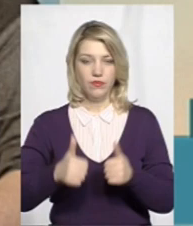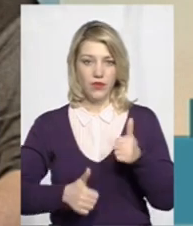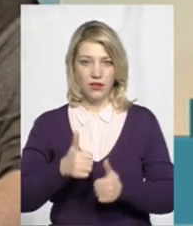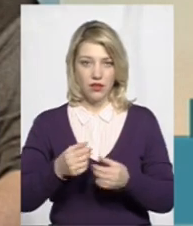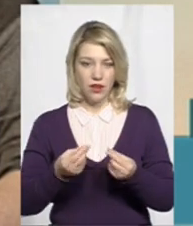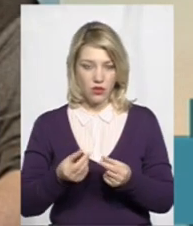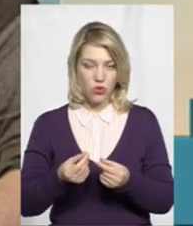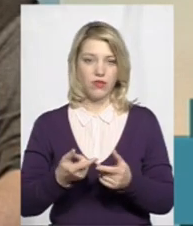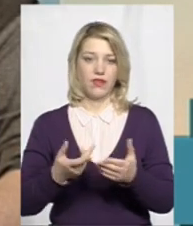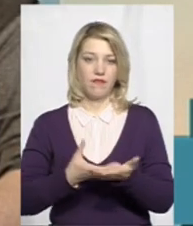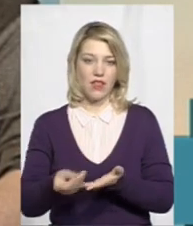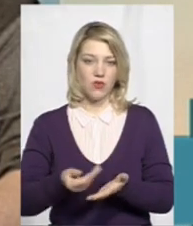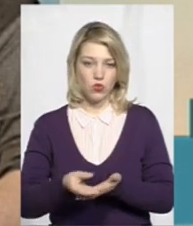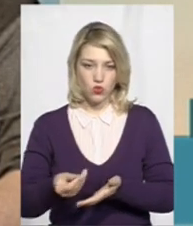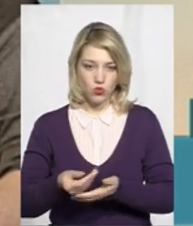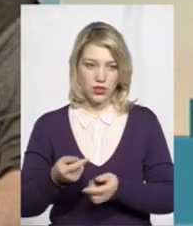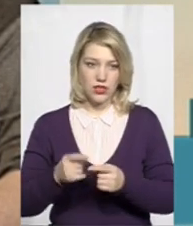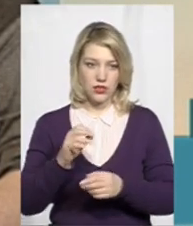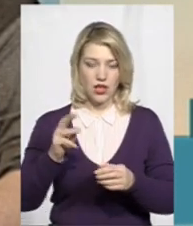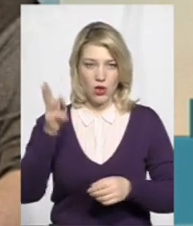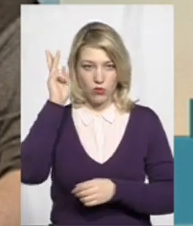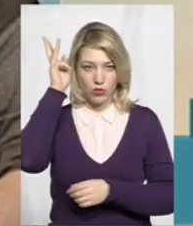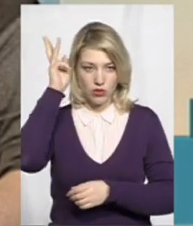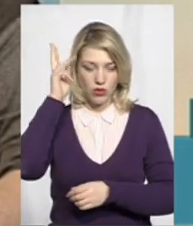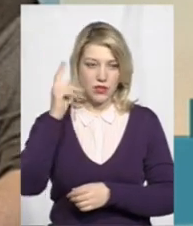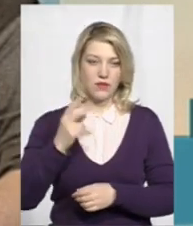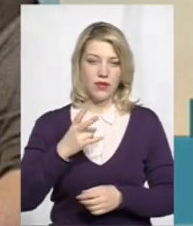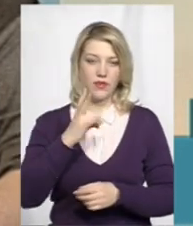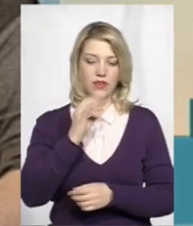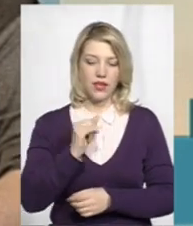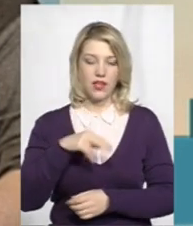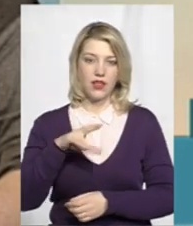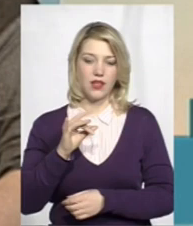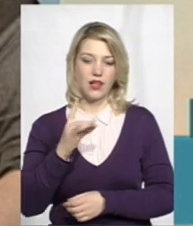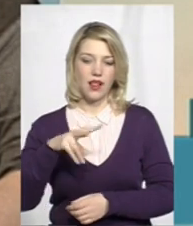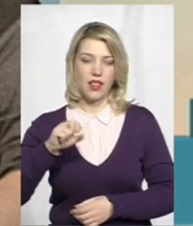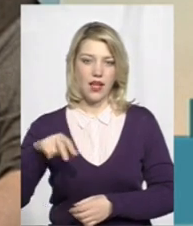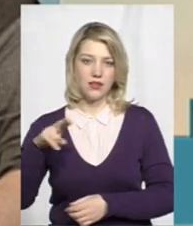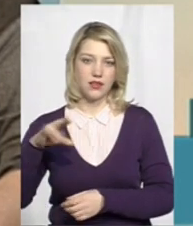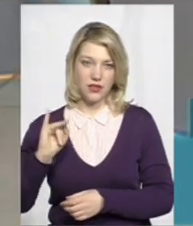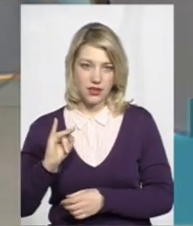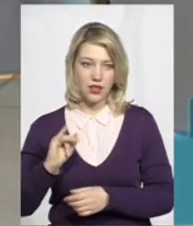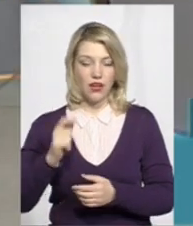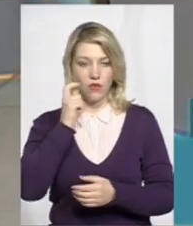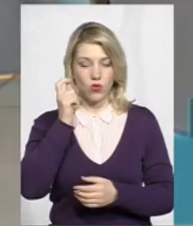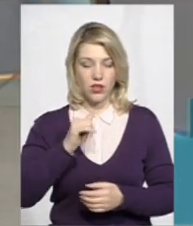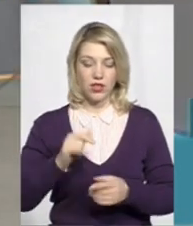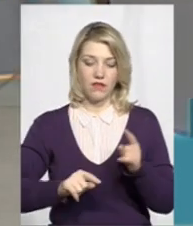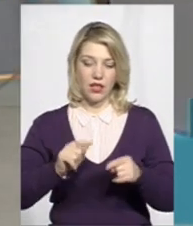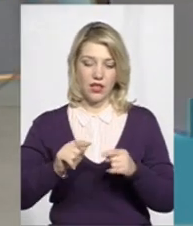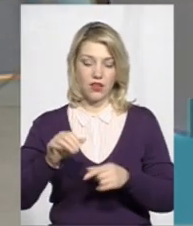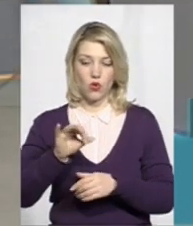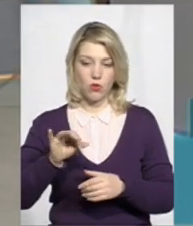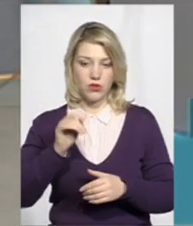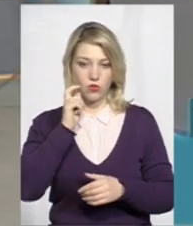фінансується з посольством Королівства Нідерландів в Україні. І в декількох областях в Україні